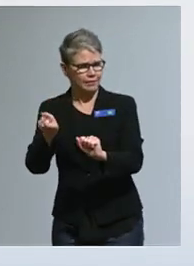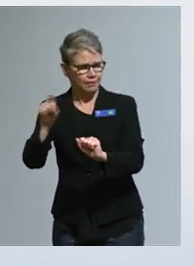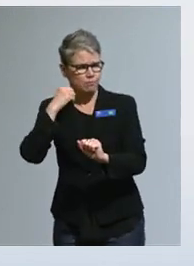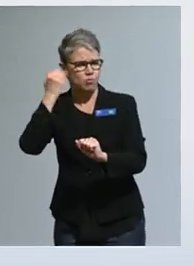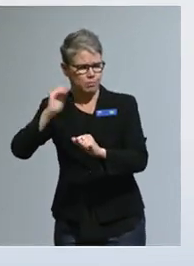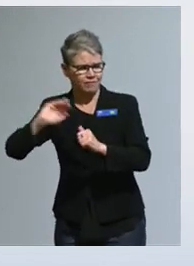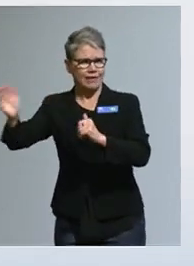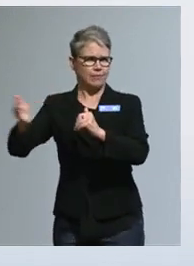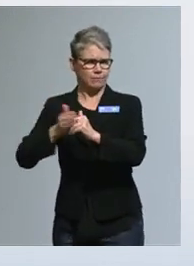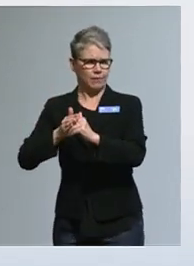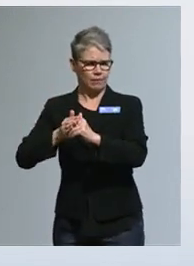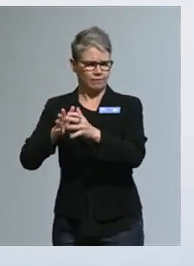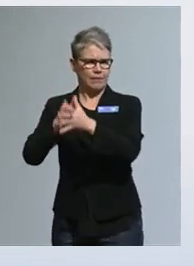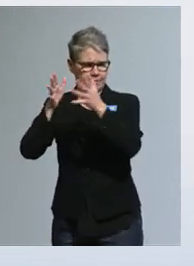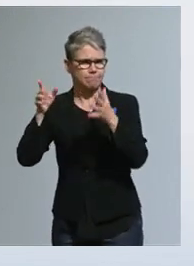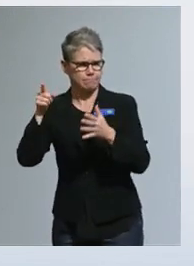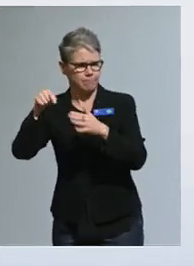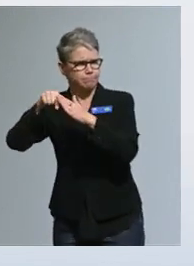lisää.